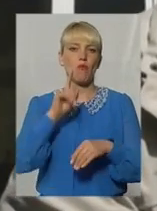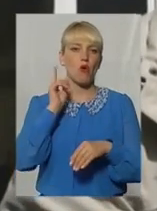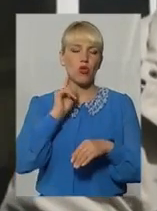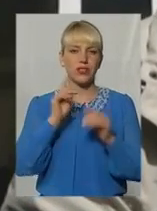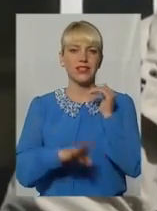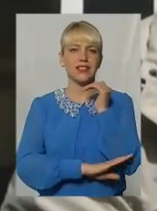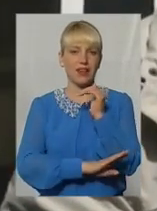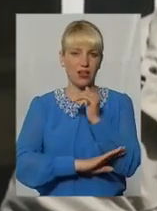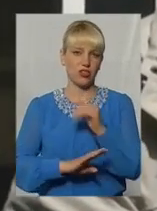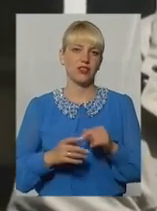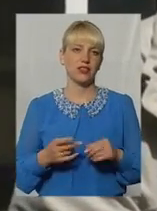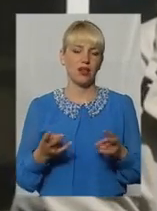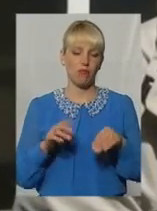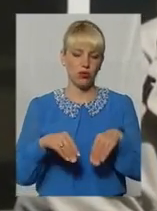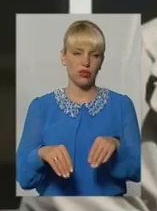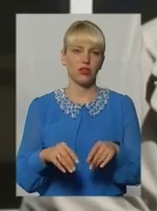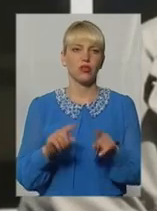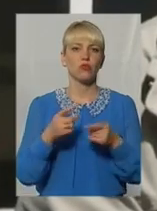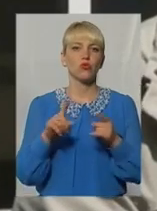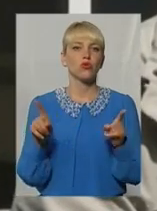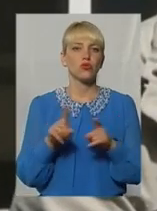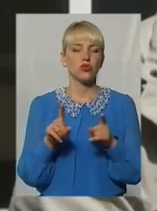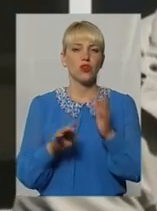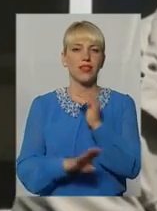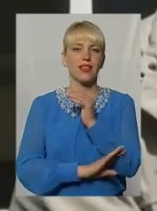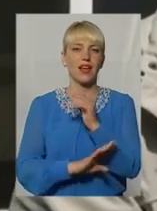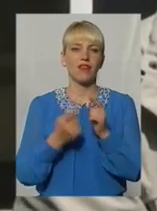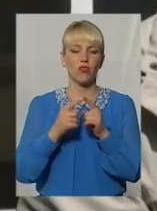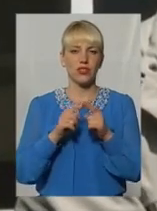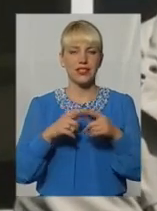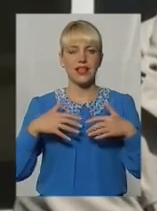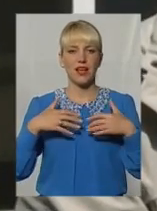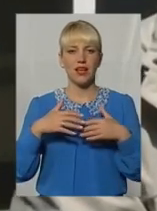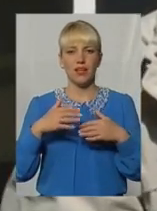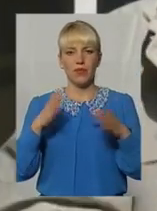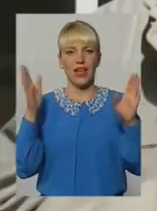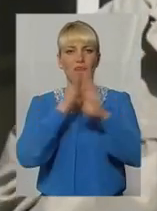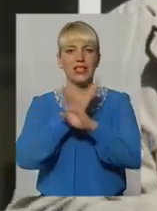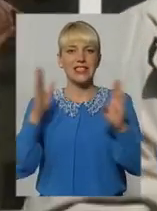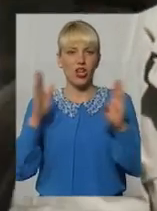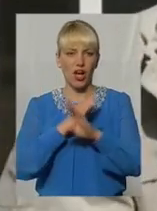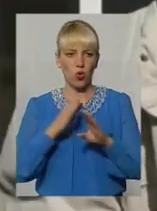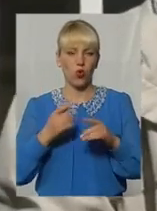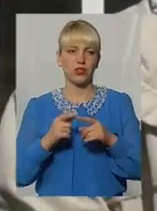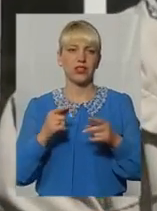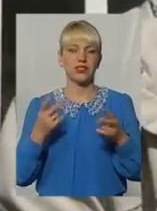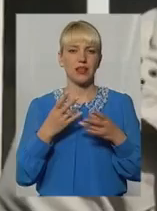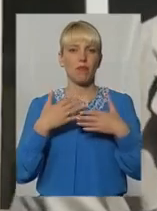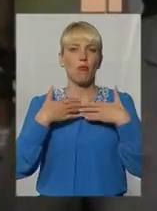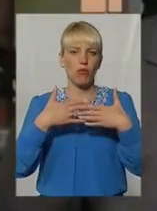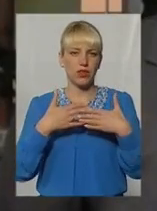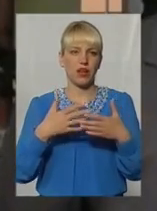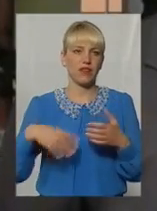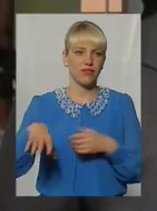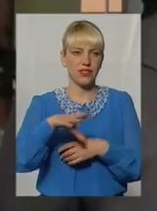посадити. Тому що дерево – це кислород, озон. І це повітрям дихає.